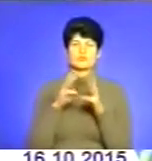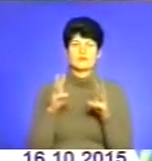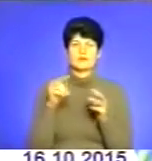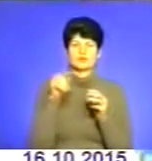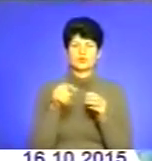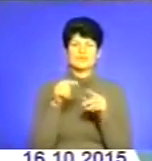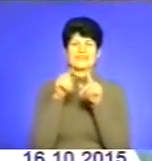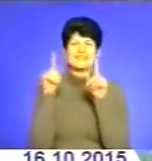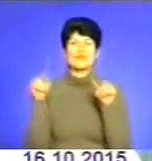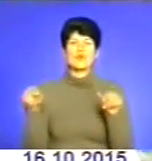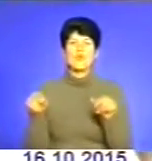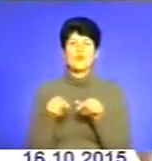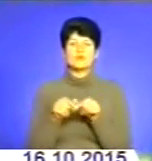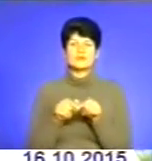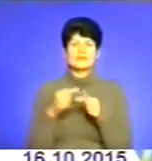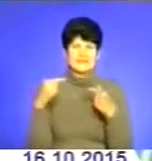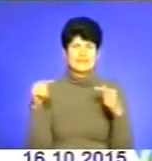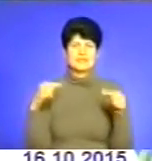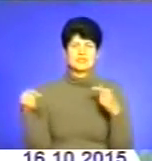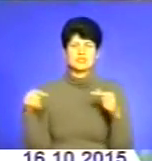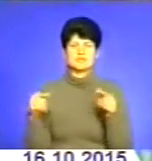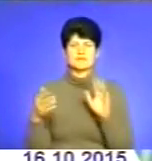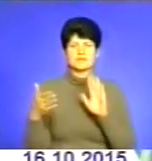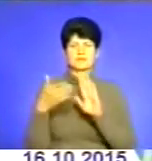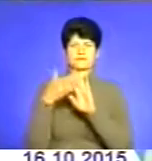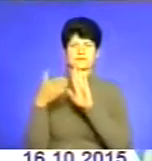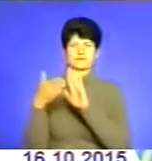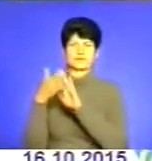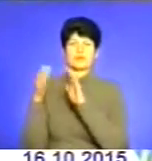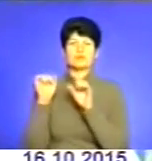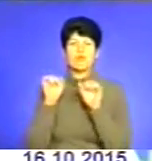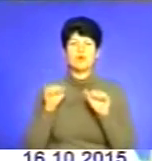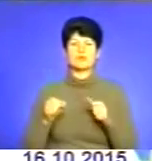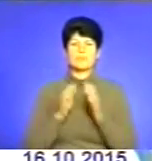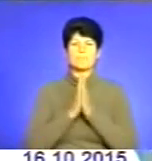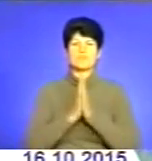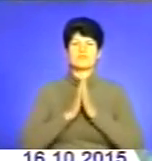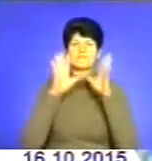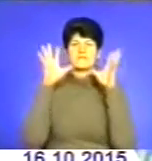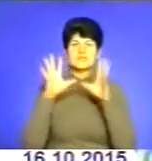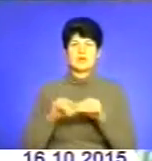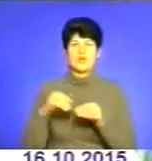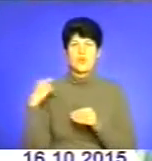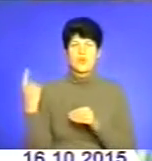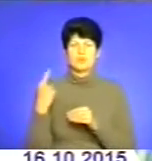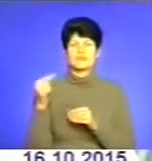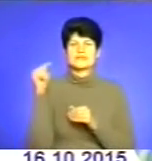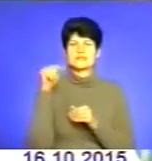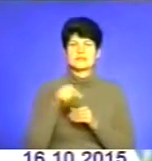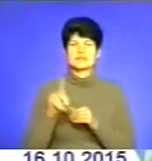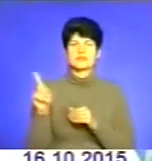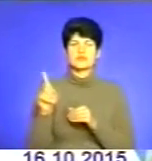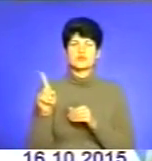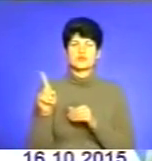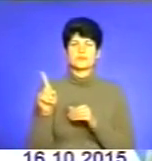іконки інші, від цієї ікони приложимо, щоб могли молитися, вся область, мала молитися, за те, щоб біда,